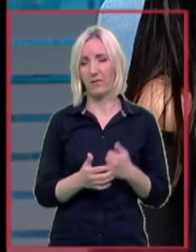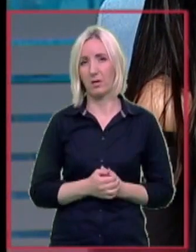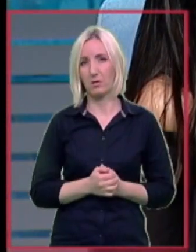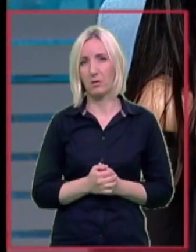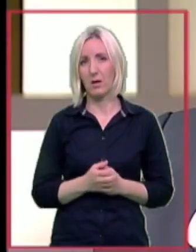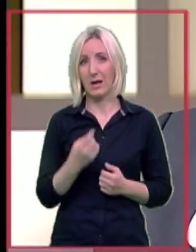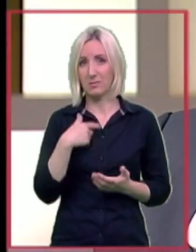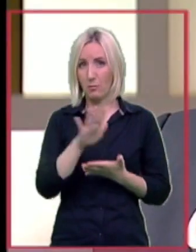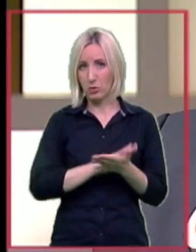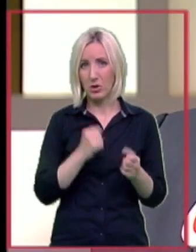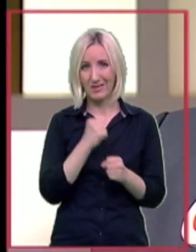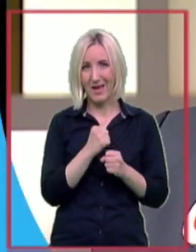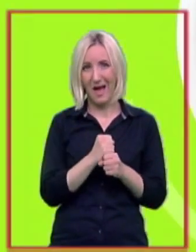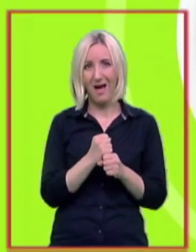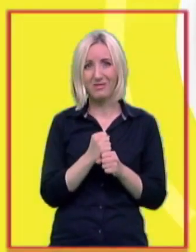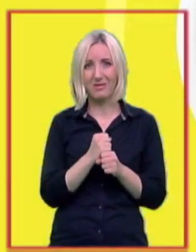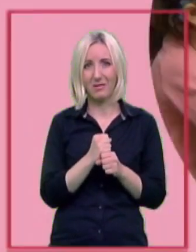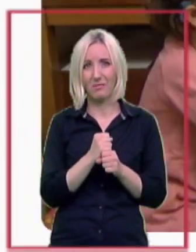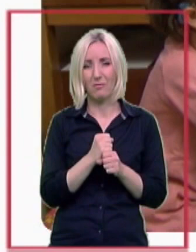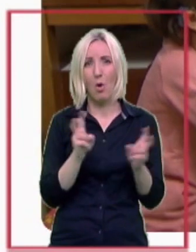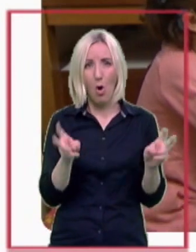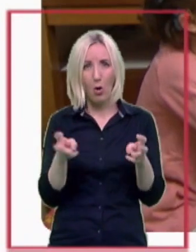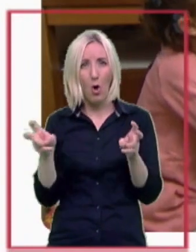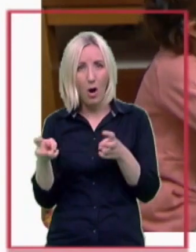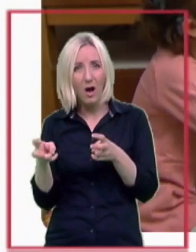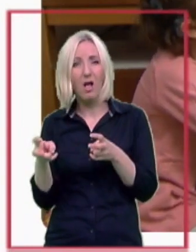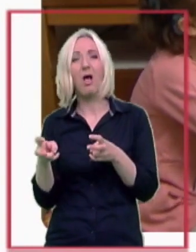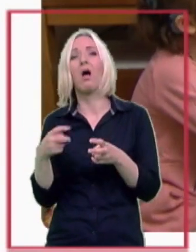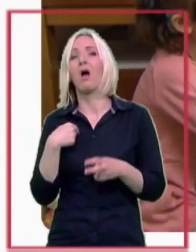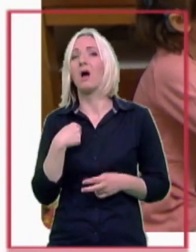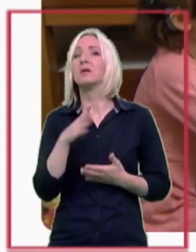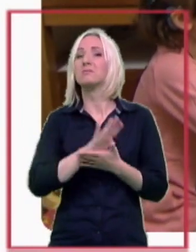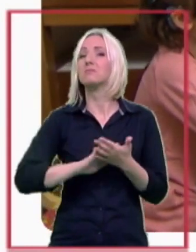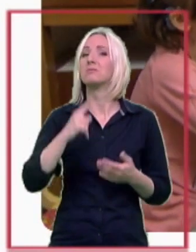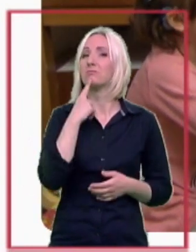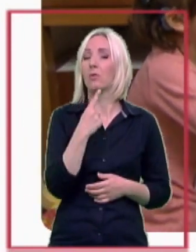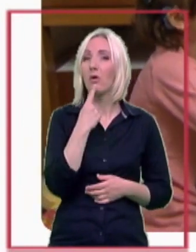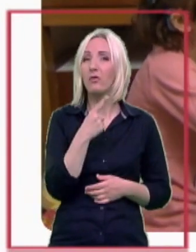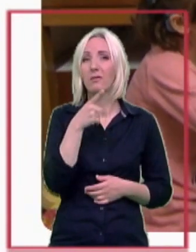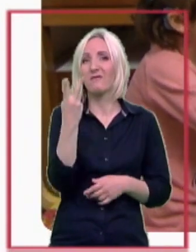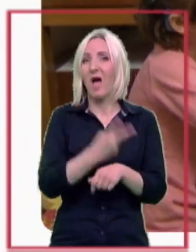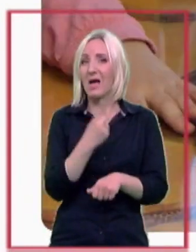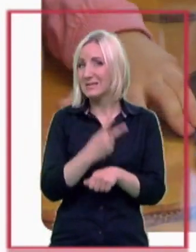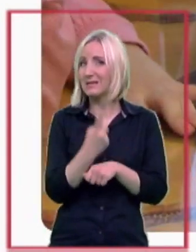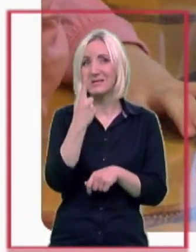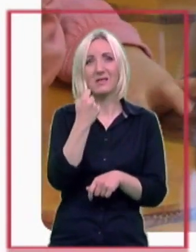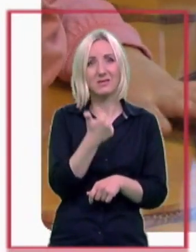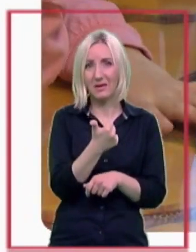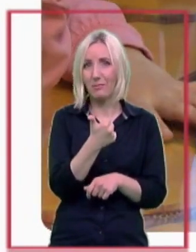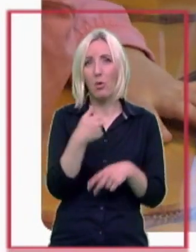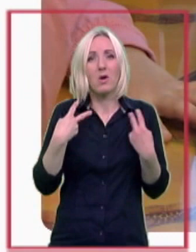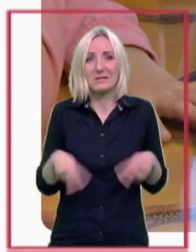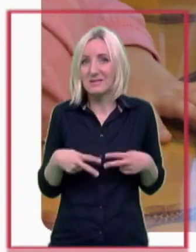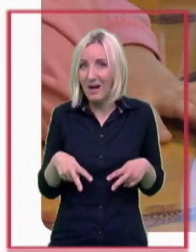počeli da radimo kohlearni implante, ja sam roditeljima govorio da se ta dva sata, sata i po dva sata